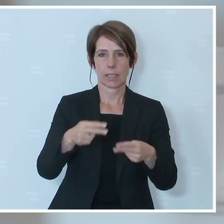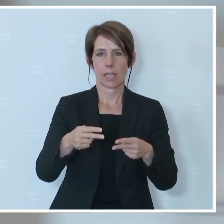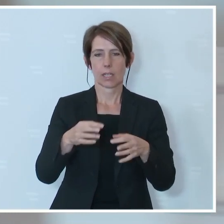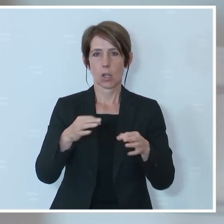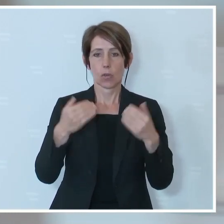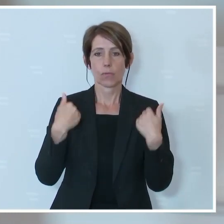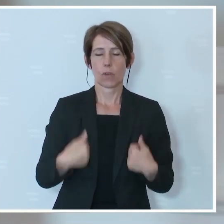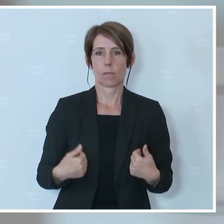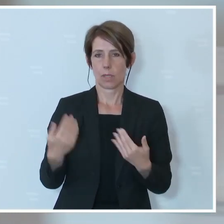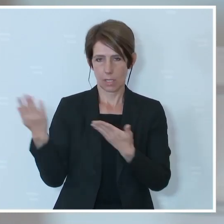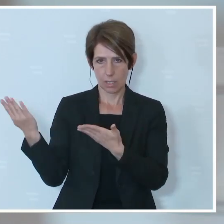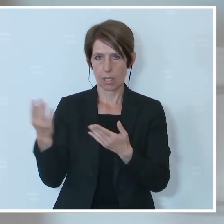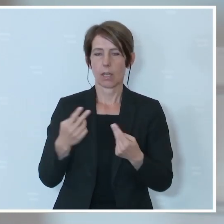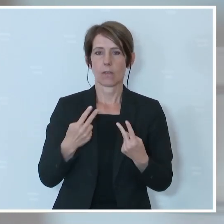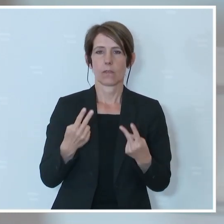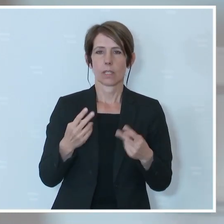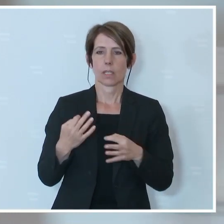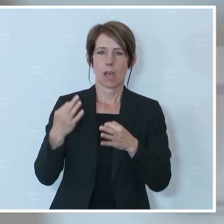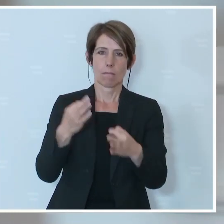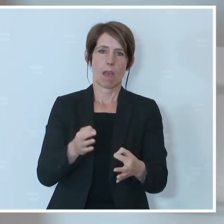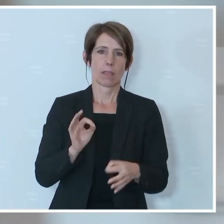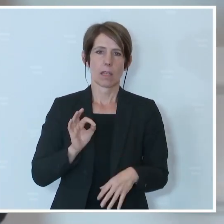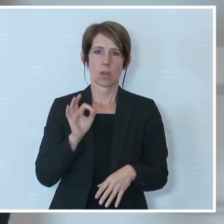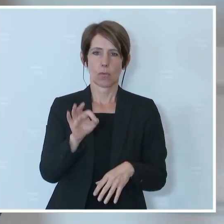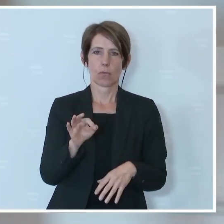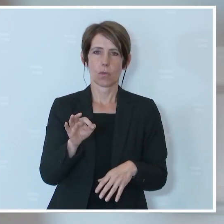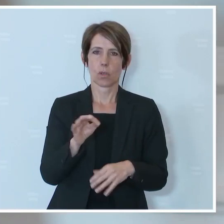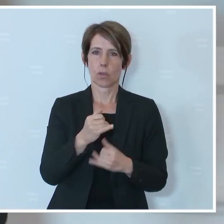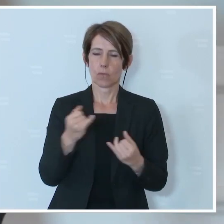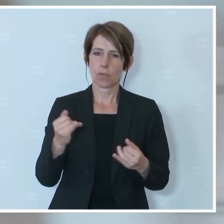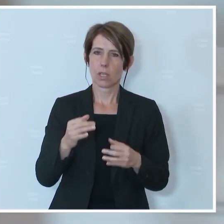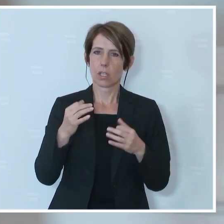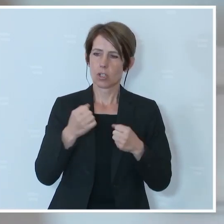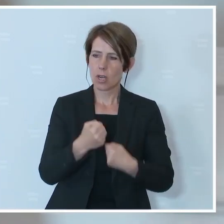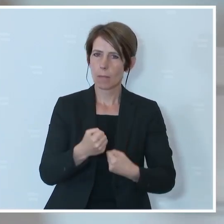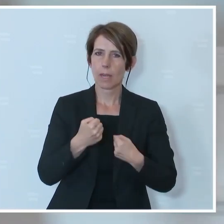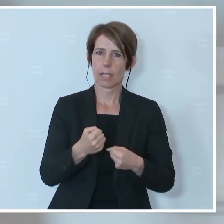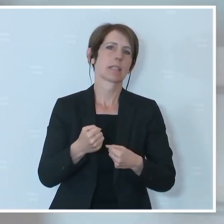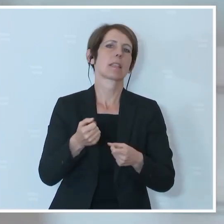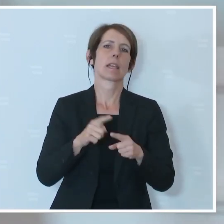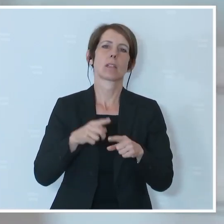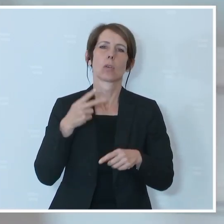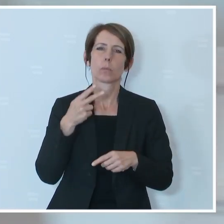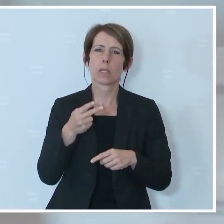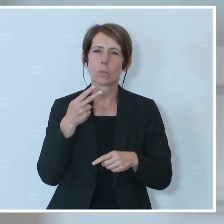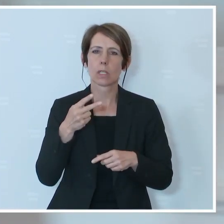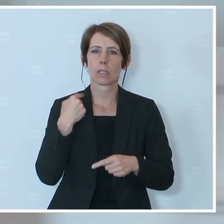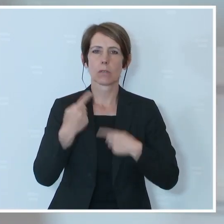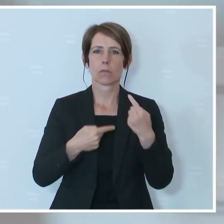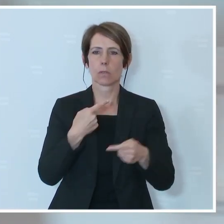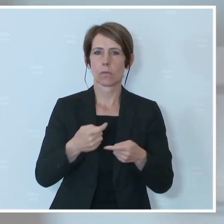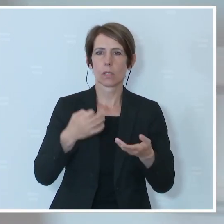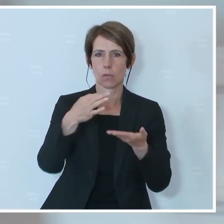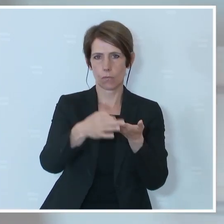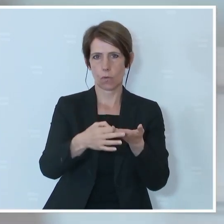auch dazu, ist das natürlich gerade auch ein Beitrag dazu, zur Good Governance, zur Stabilität, zur Perspektivenentwicklung vor Ort, wo die